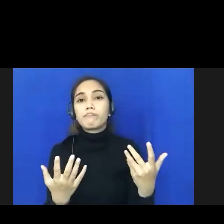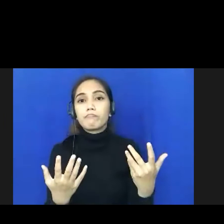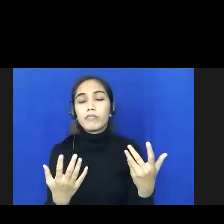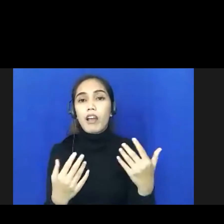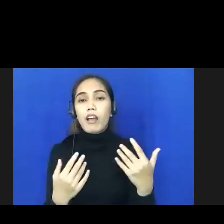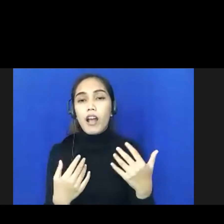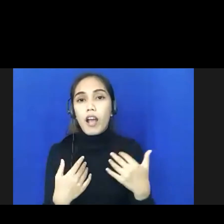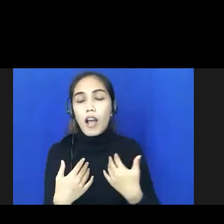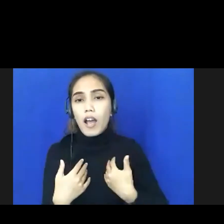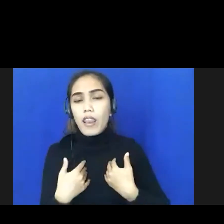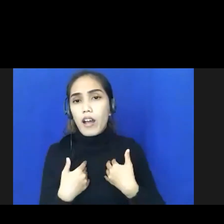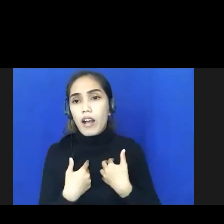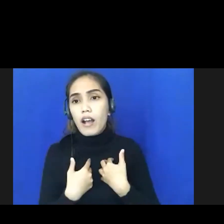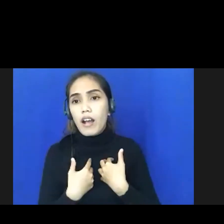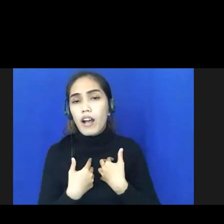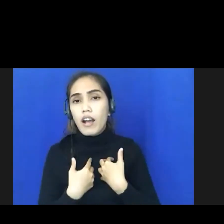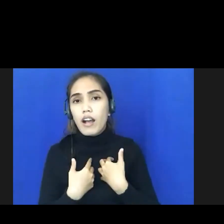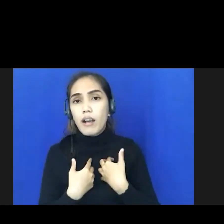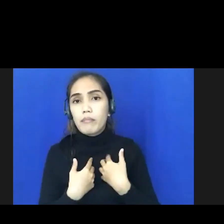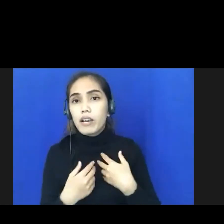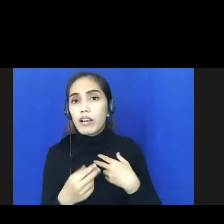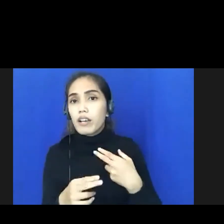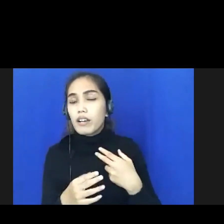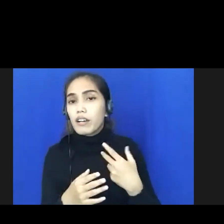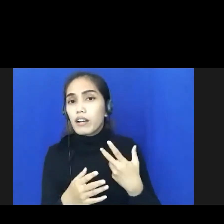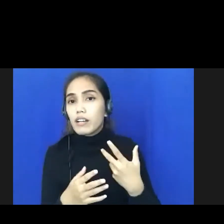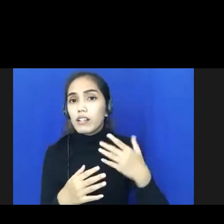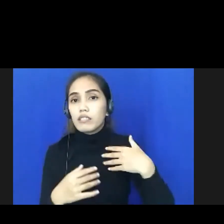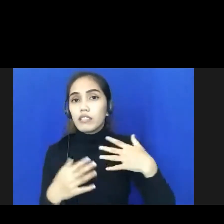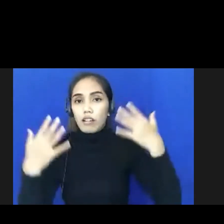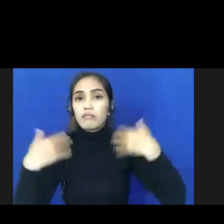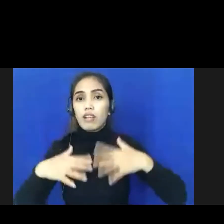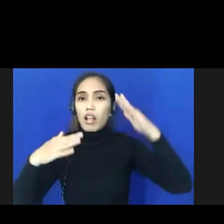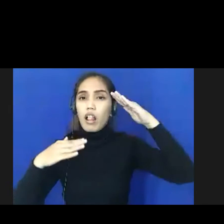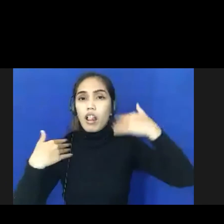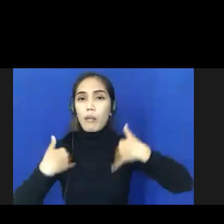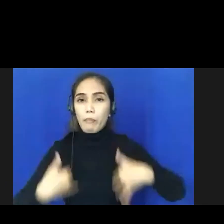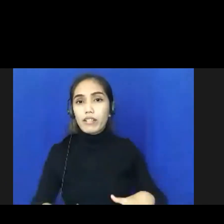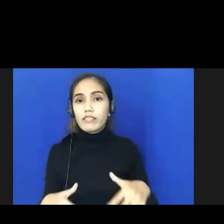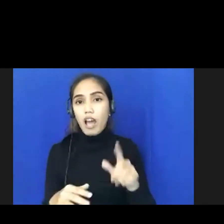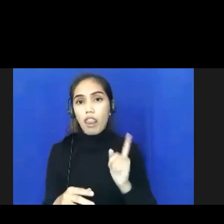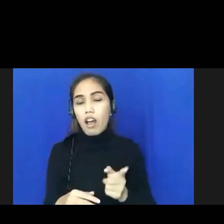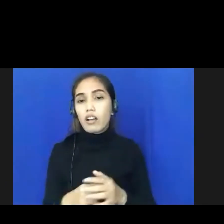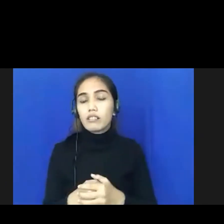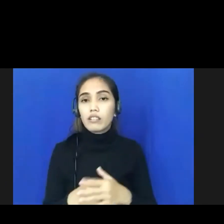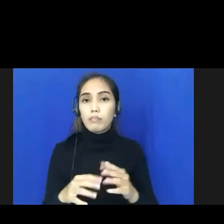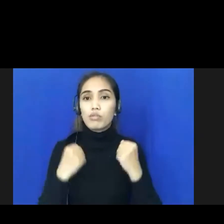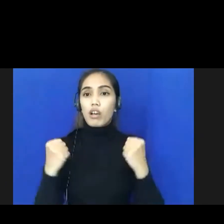sedikit apa namanya kondisi agak menurun tapi ya saya berusaha juga untuk